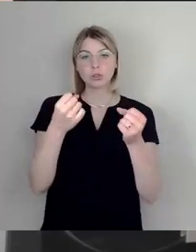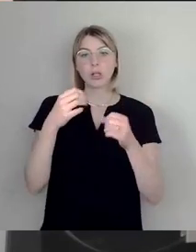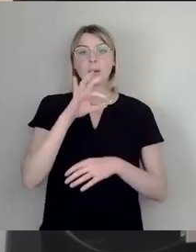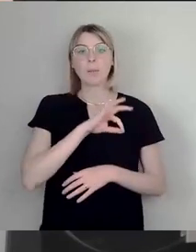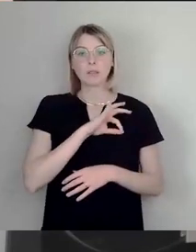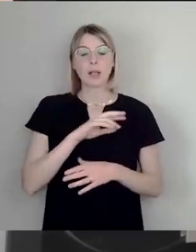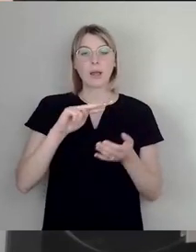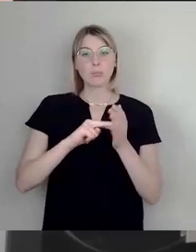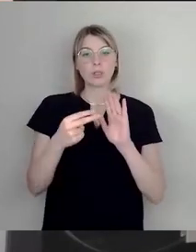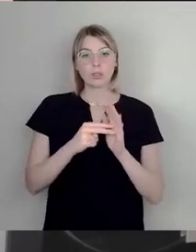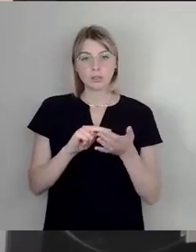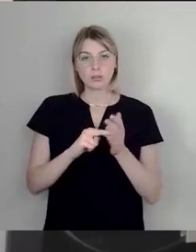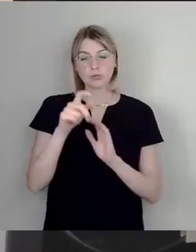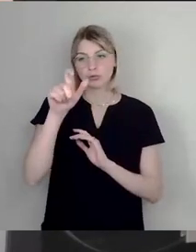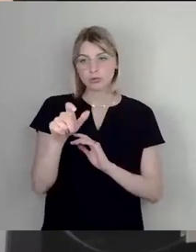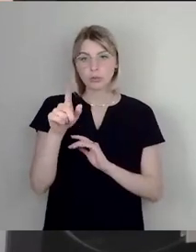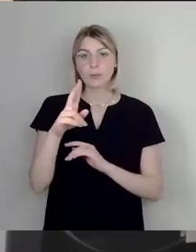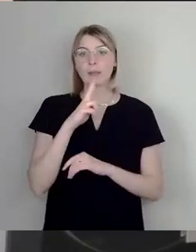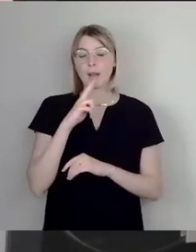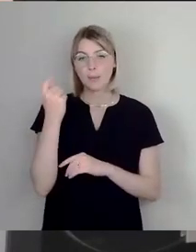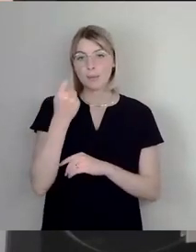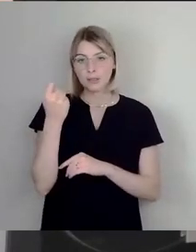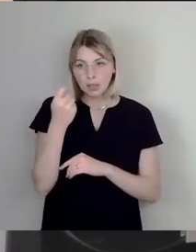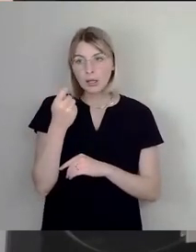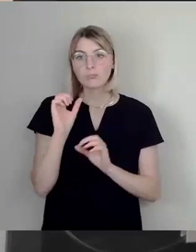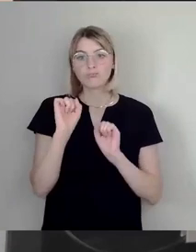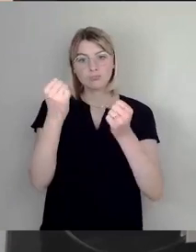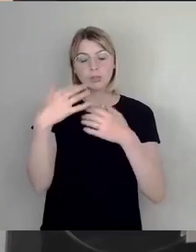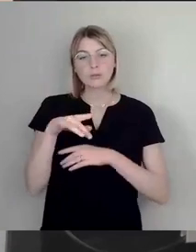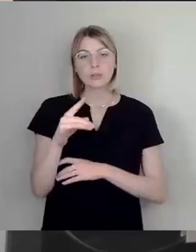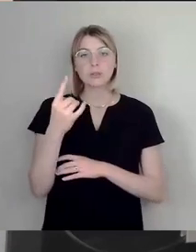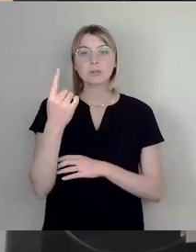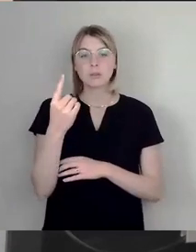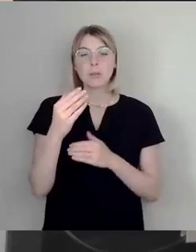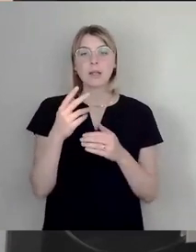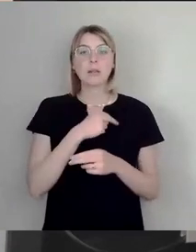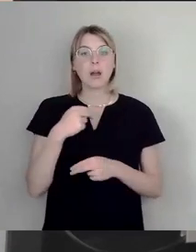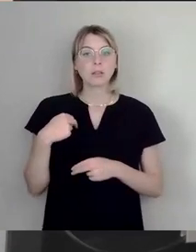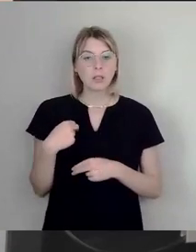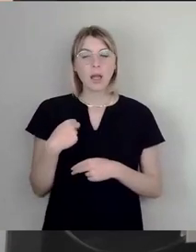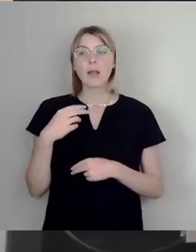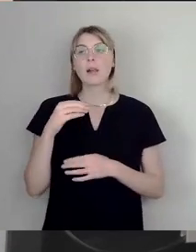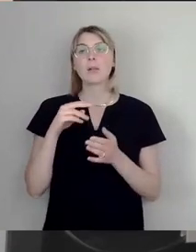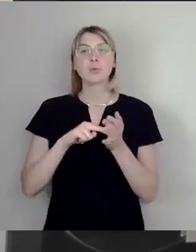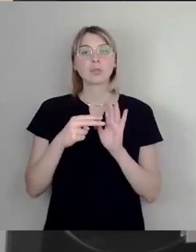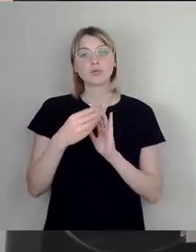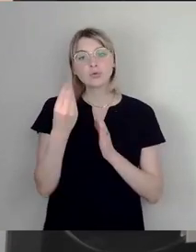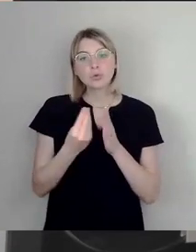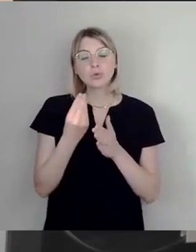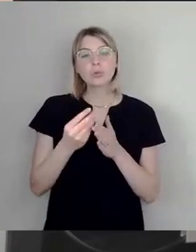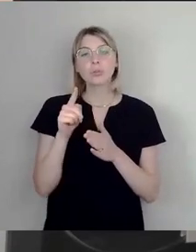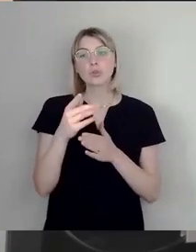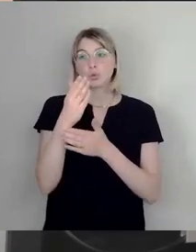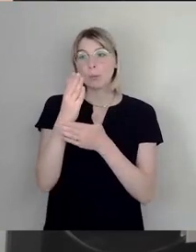im DDR-Kulturbetrieb fungierte, sich mit der Benachteiligung politisch missliebiger Künstler zu einem Teil des unmenschlichen